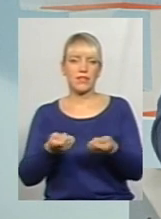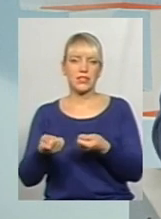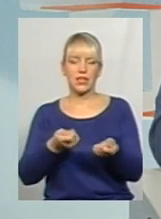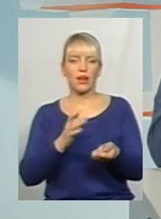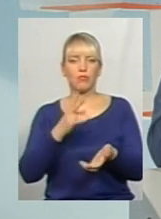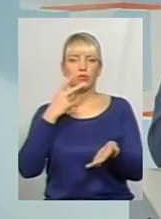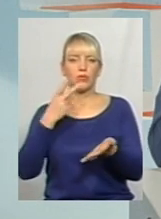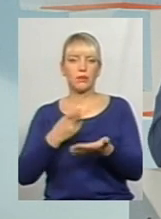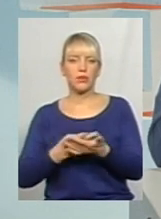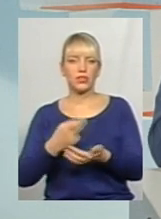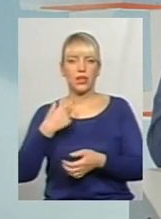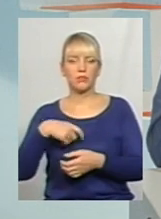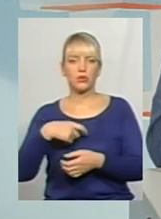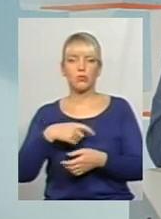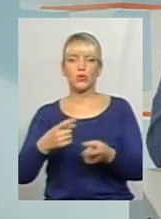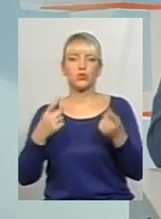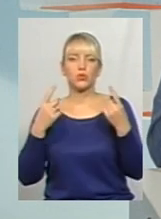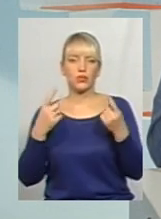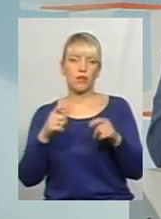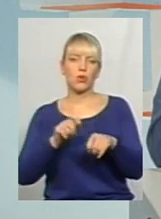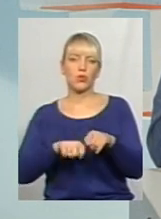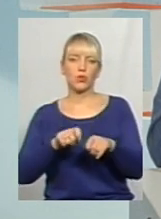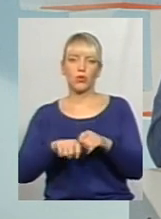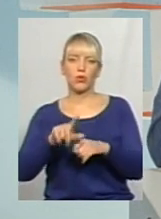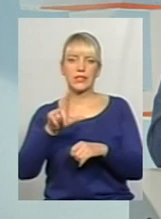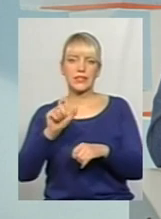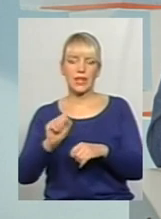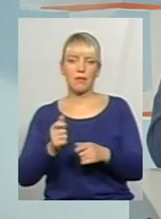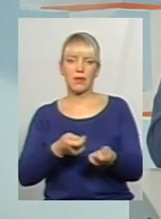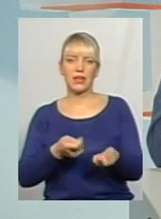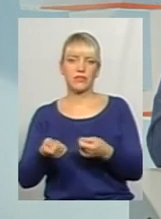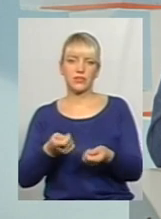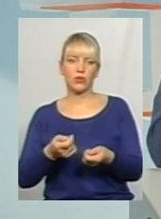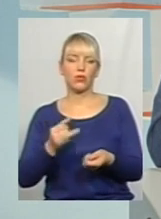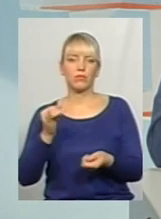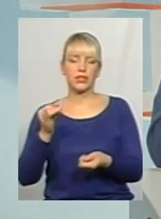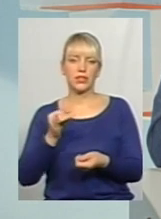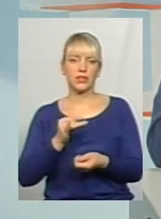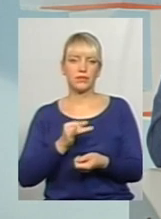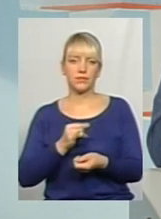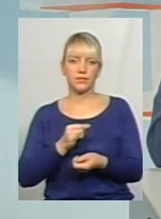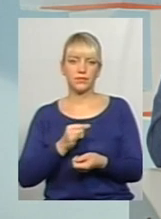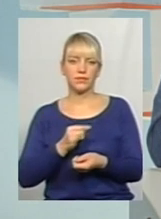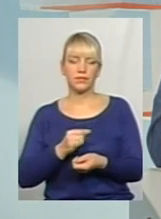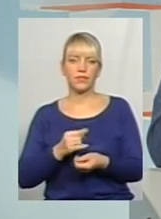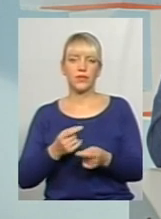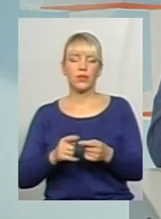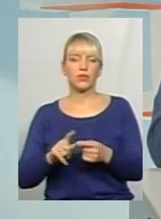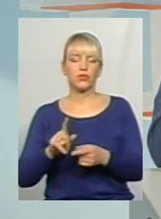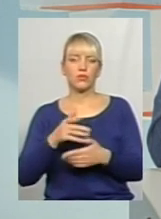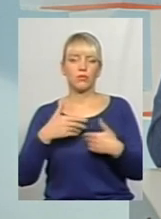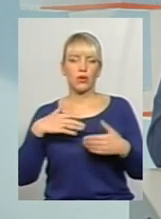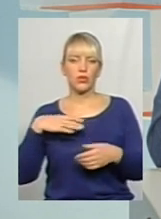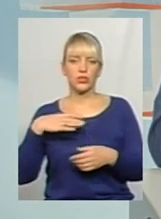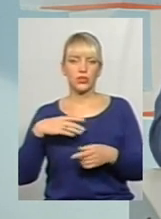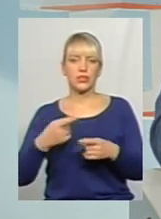передбачати під собою дуже суттєвий контроль за перевізником. Ну і то, що ми очікуємо,